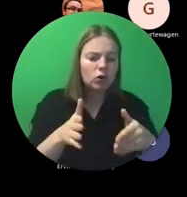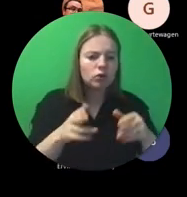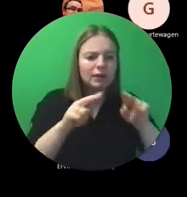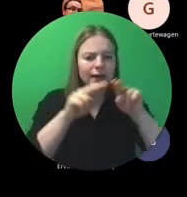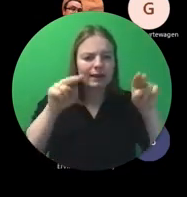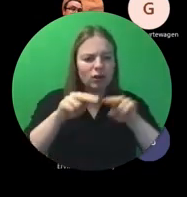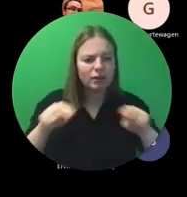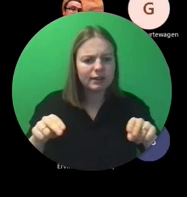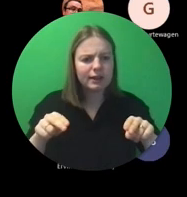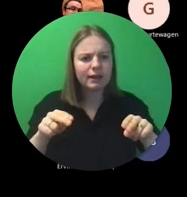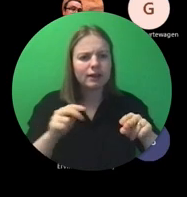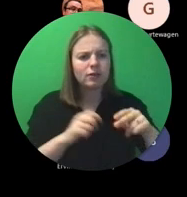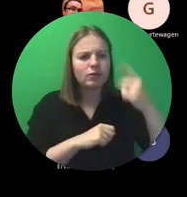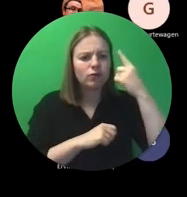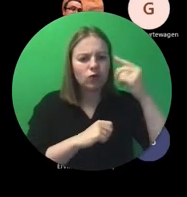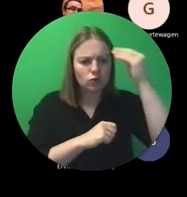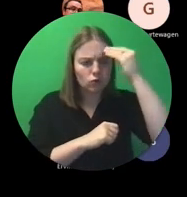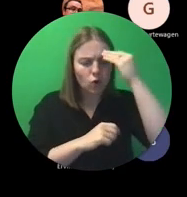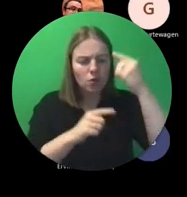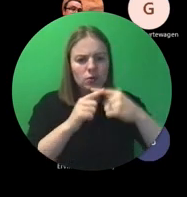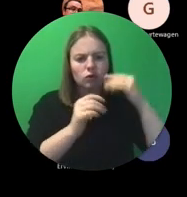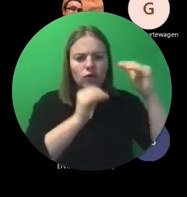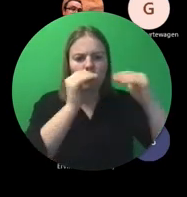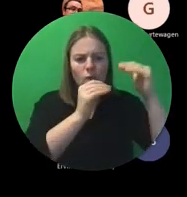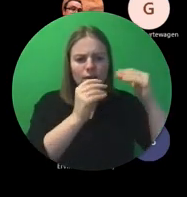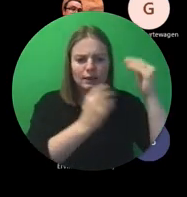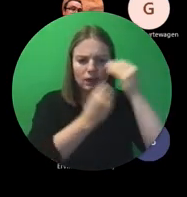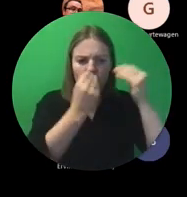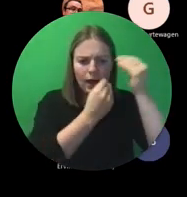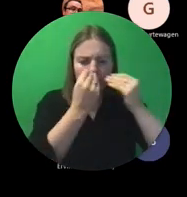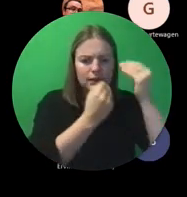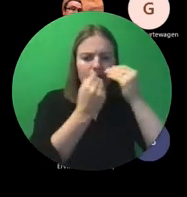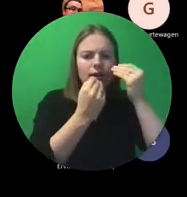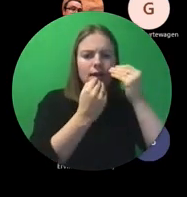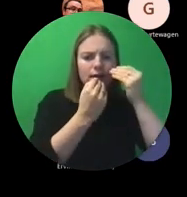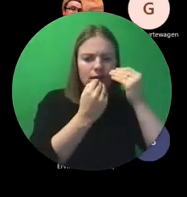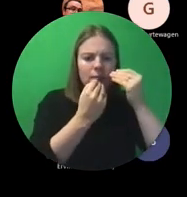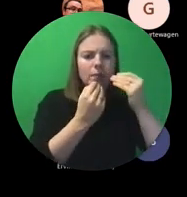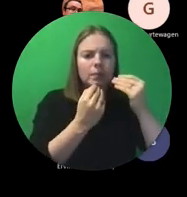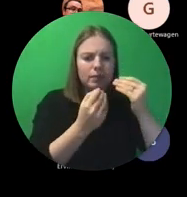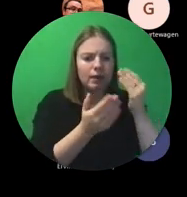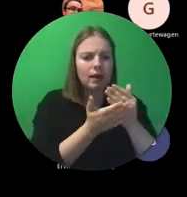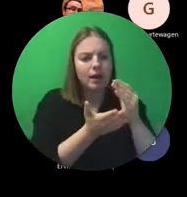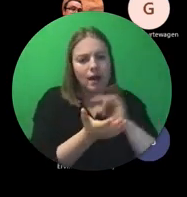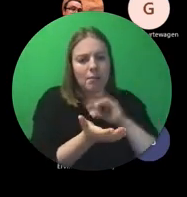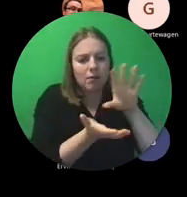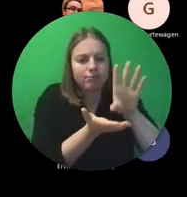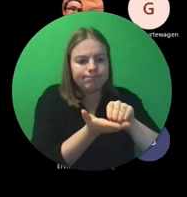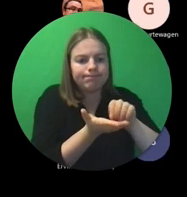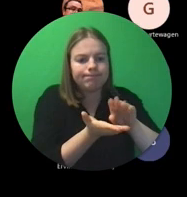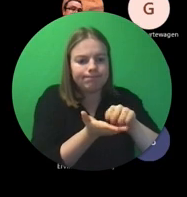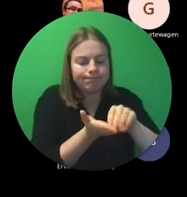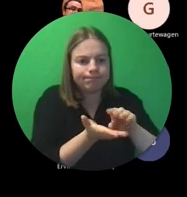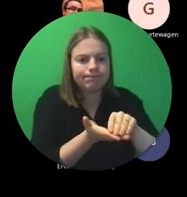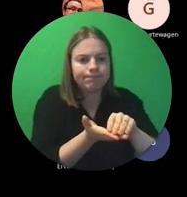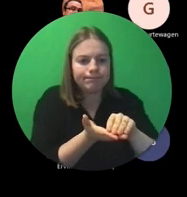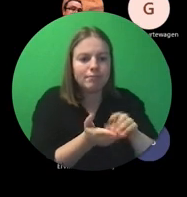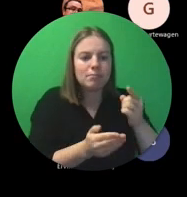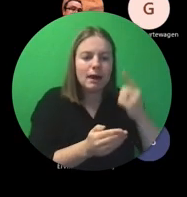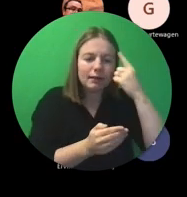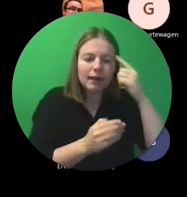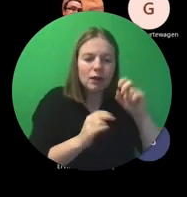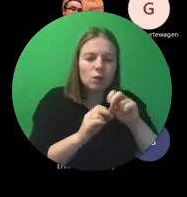scholen en volwassenen educatie die daar zijn er opnames van beschikbaar maar de webinars gaan